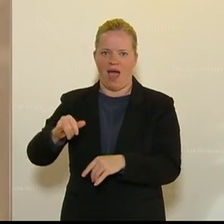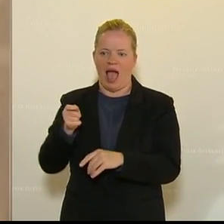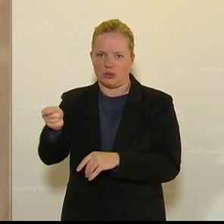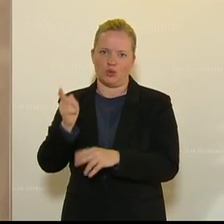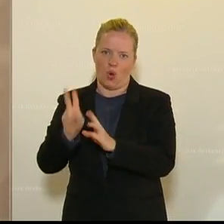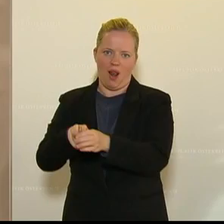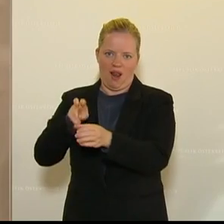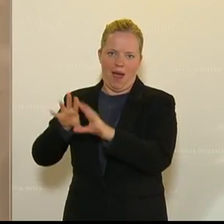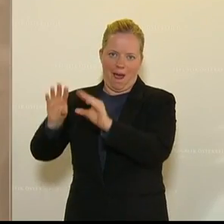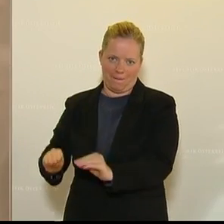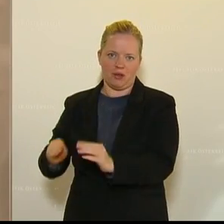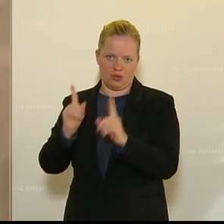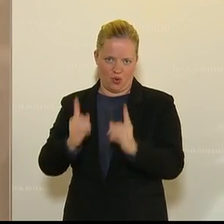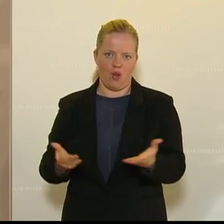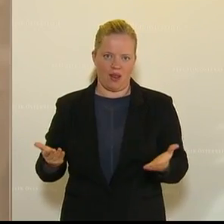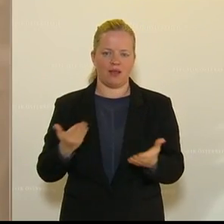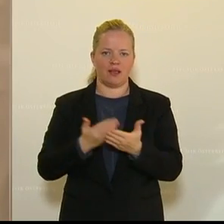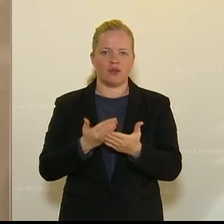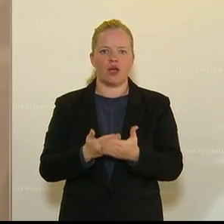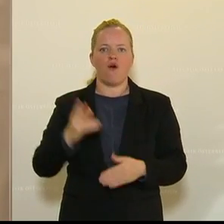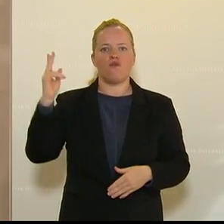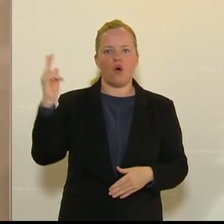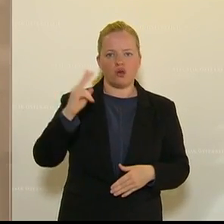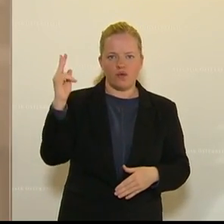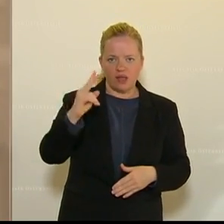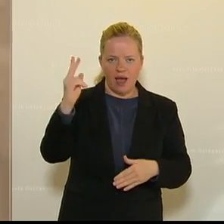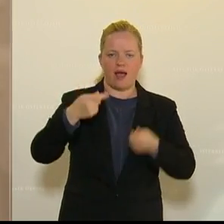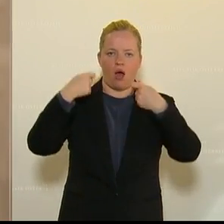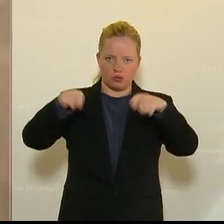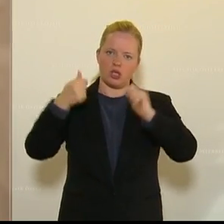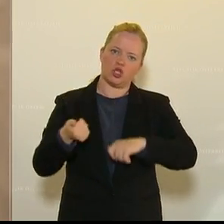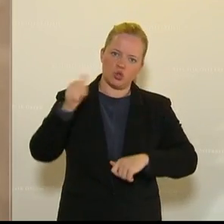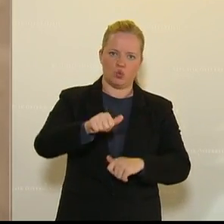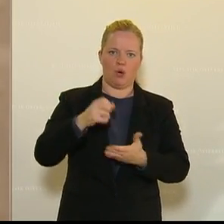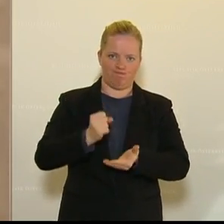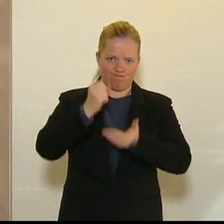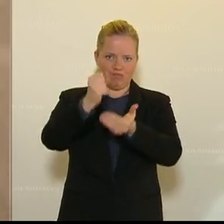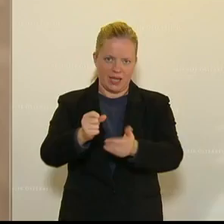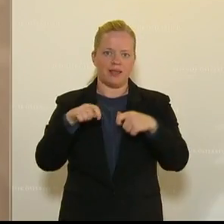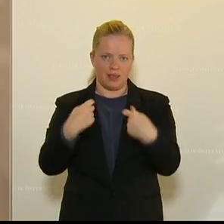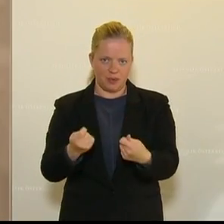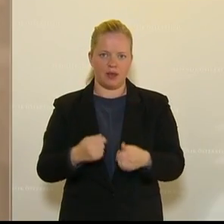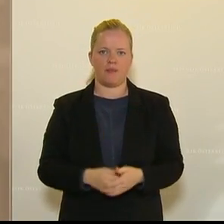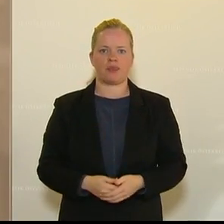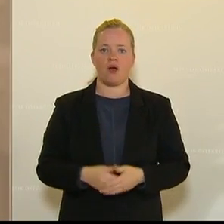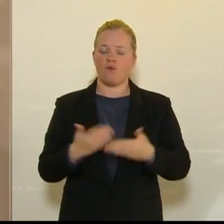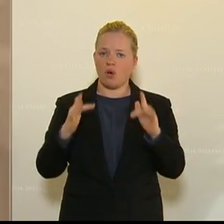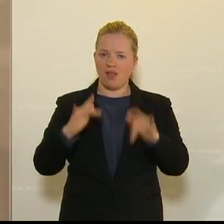Es gibt auch zusätzliche Mittel für den Photovoltaikausbau. Das ist ganz wichtig. Hier möchte ich anregen, dass es, wo es schon